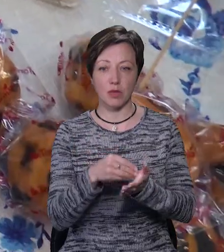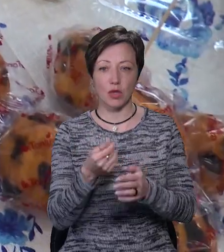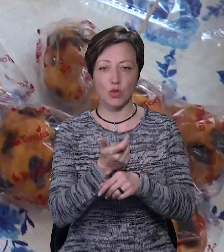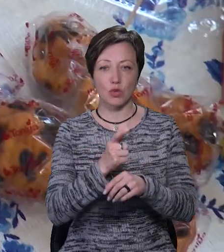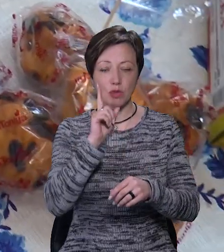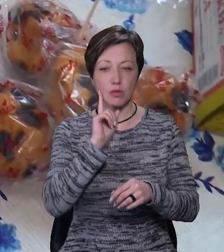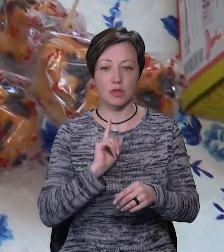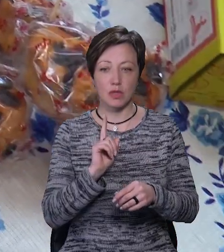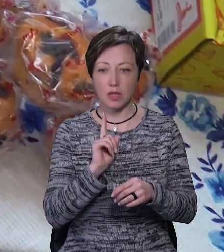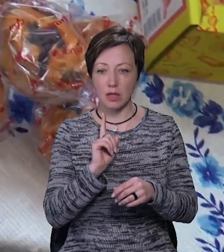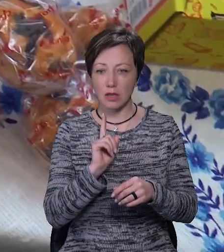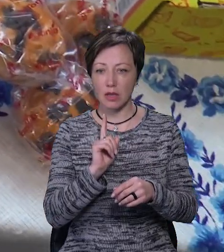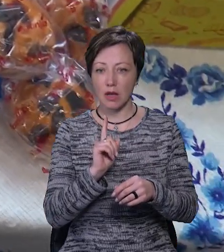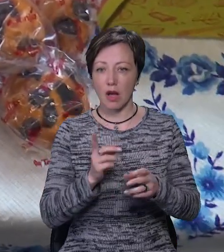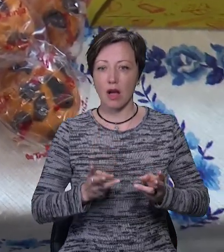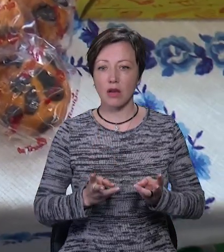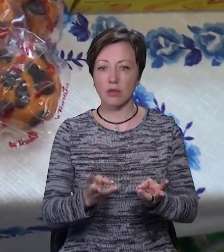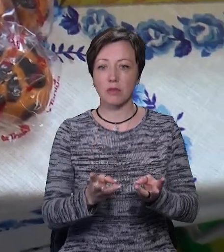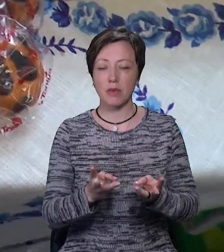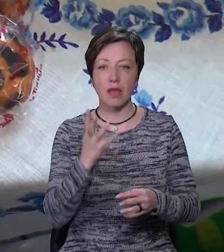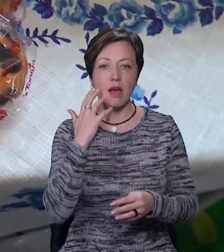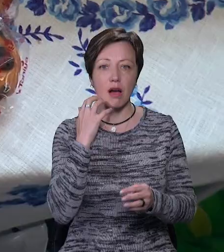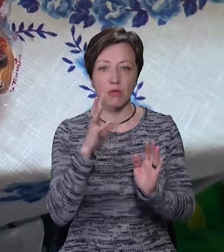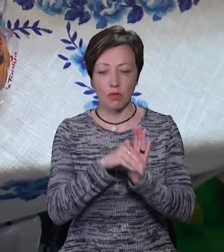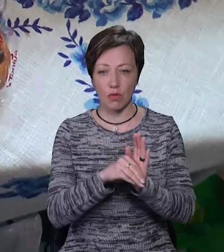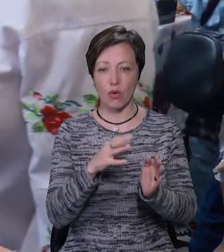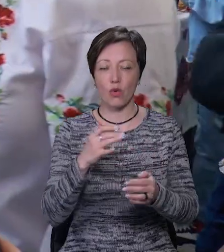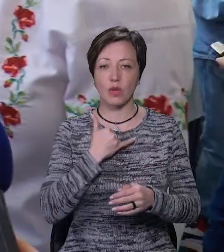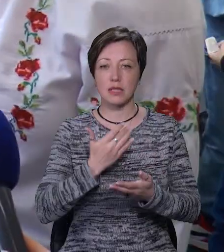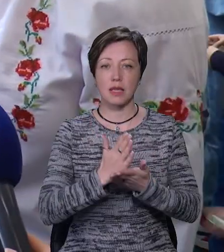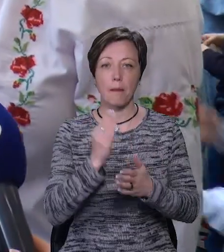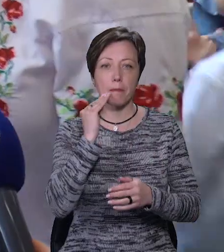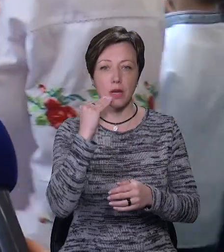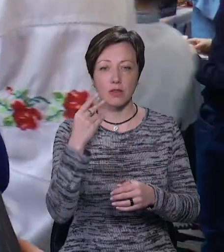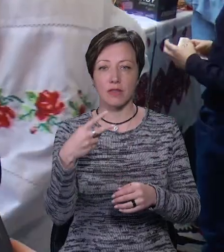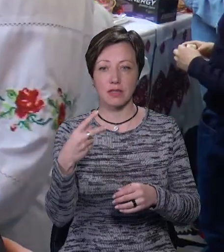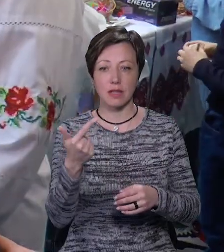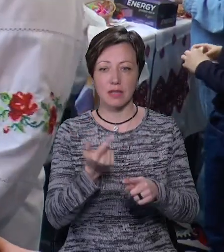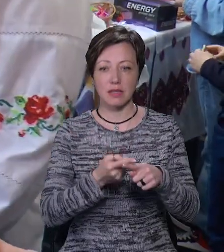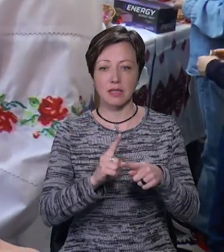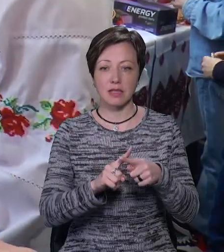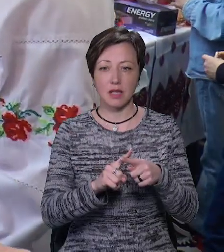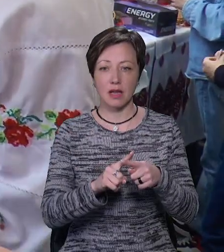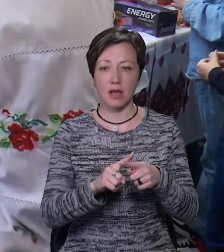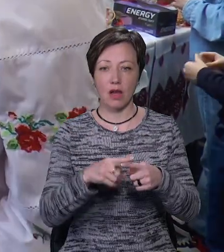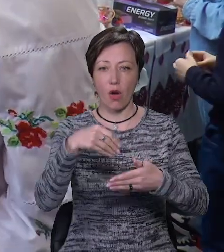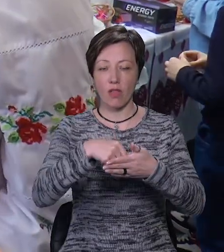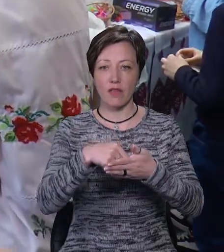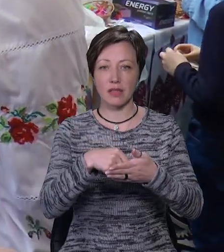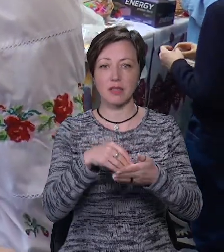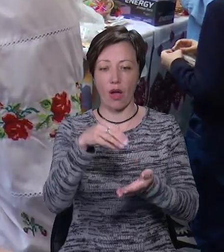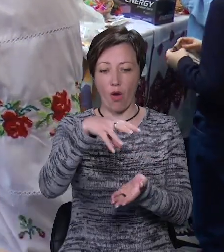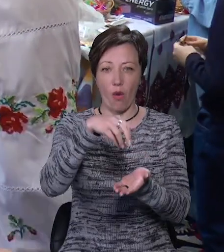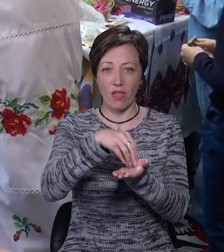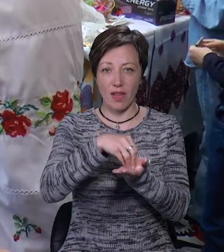смачну сарлотку з яблуками. Також у нас є печиво за 20 гривень. Це конвертики з яблуком, а це